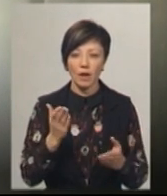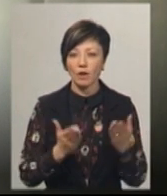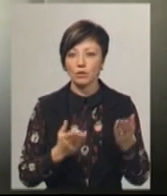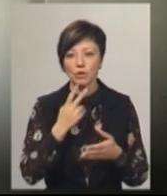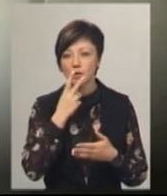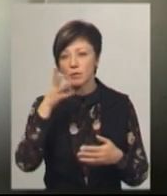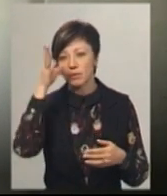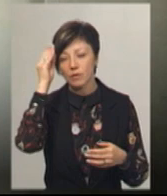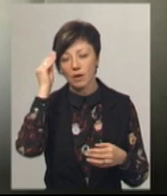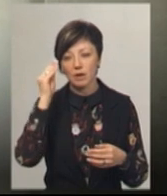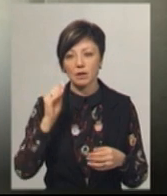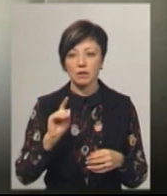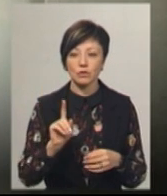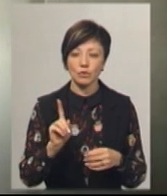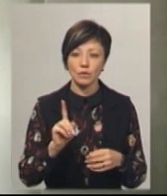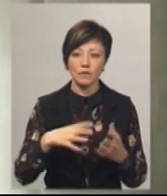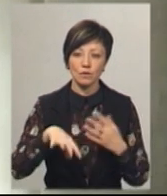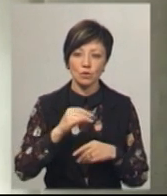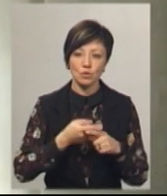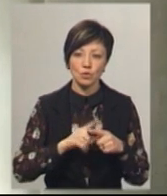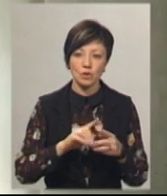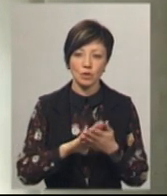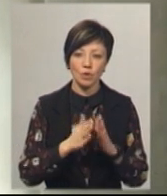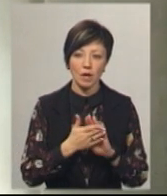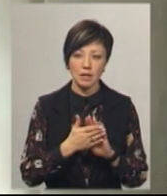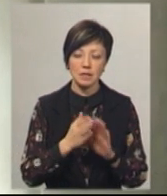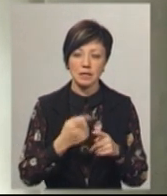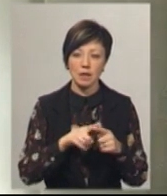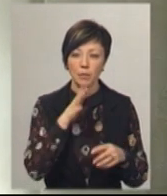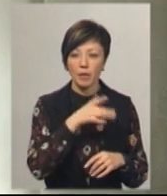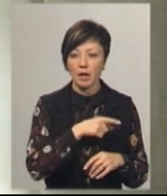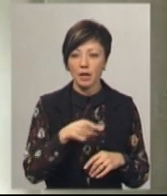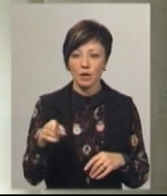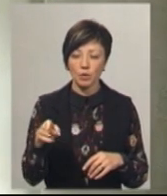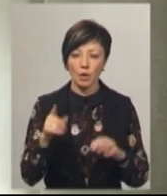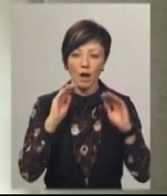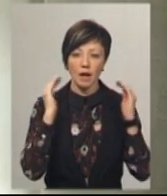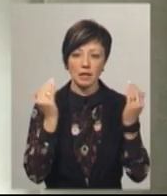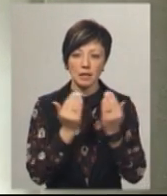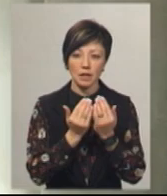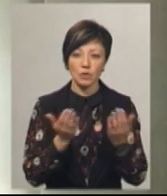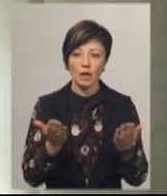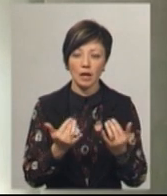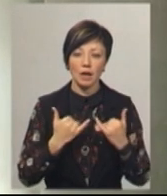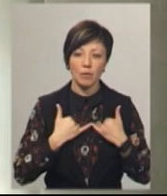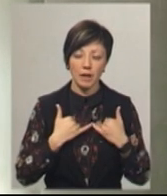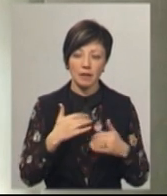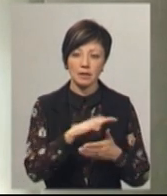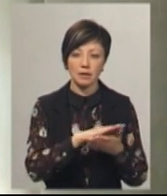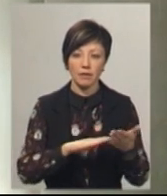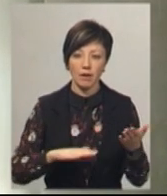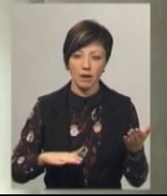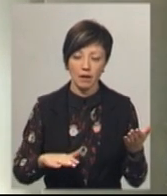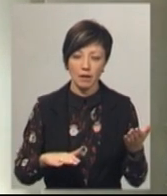брати до уваги всю цю ситуацію і цей період карантину, який для мене вже триває